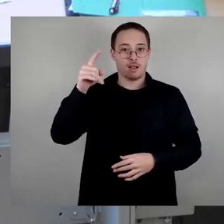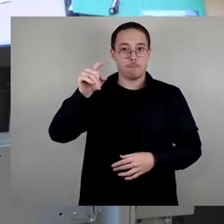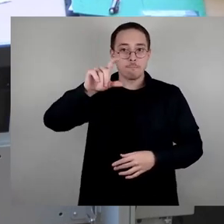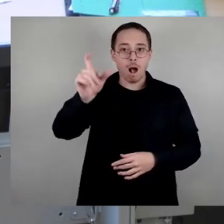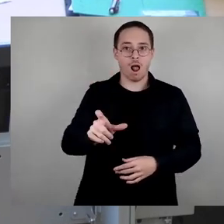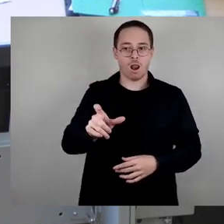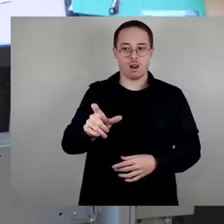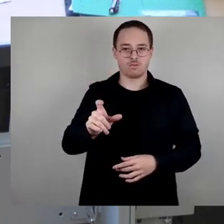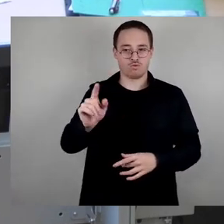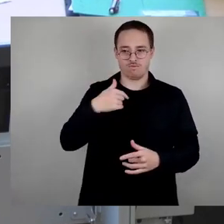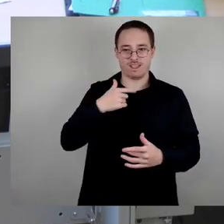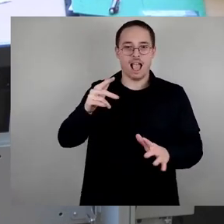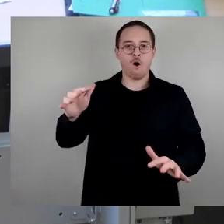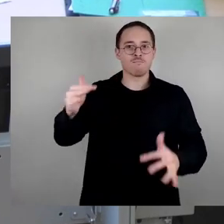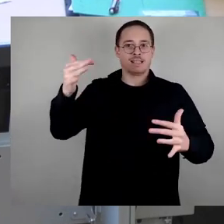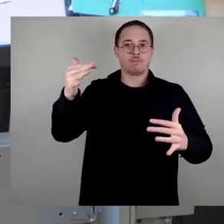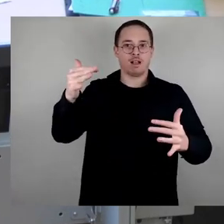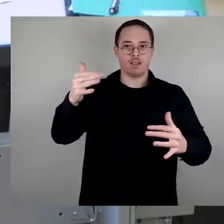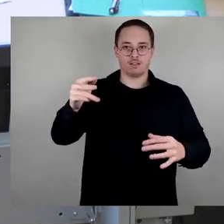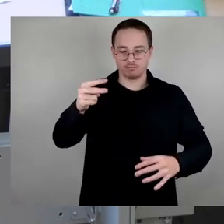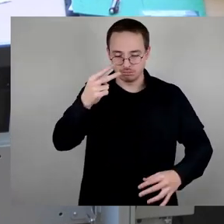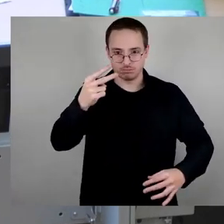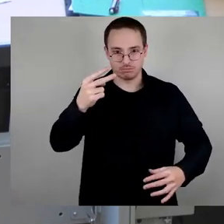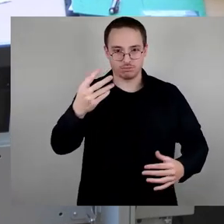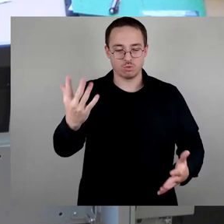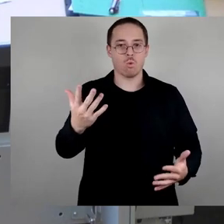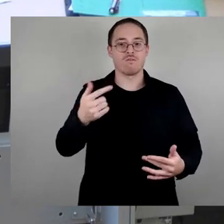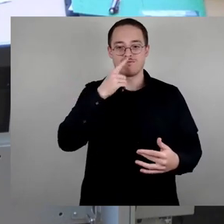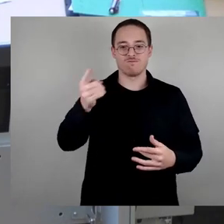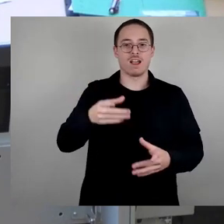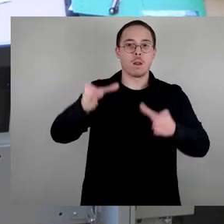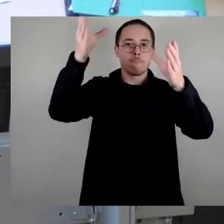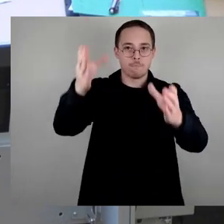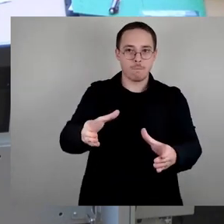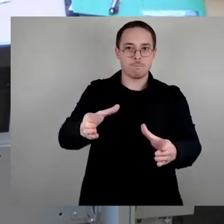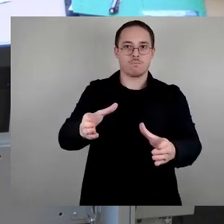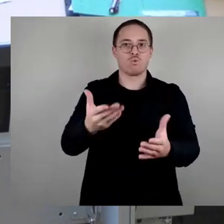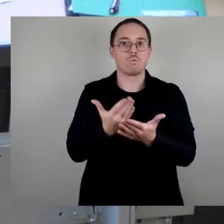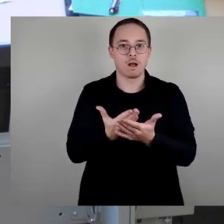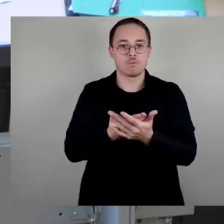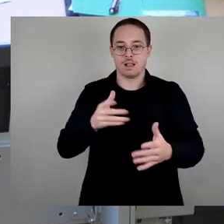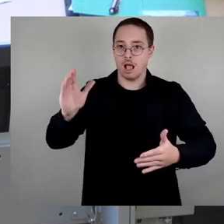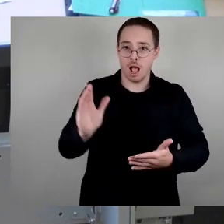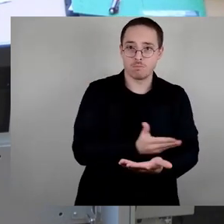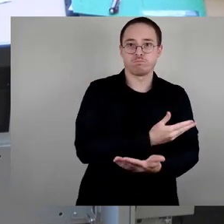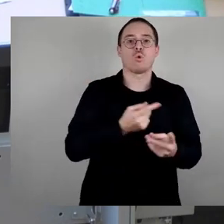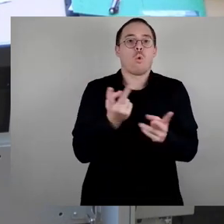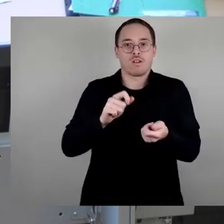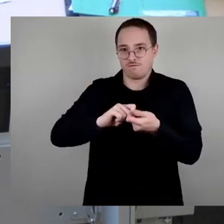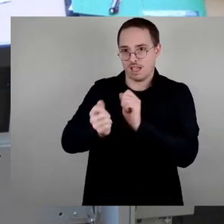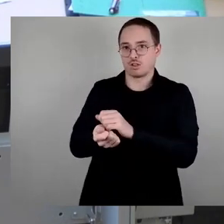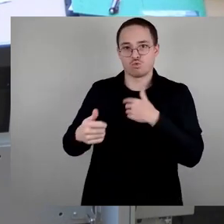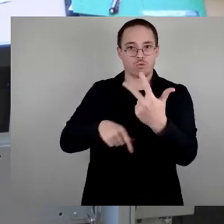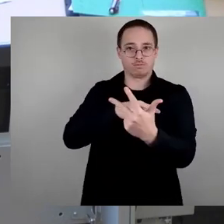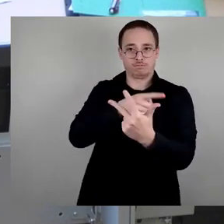aufgestellt werden, wenn sie sich fundamental verändern, wie wir das jetzt gerade sehen, oder wenn sie abgebaut werden. Es gibt ein spannendes Kunstwerk, das sich